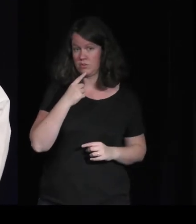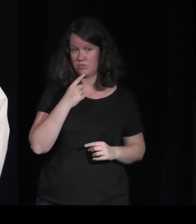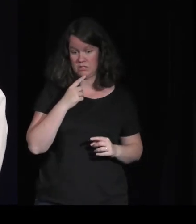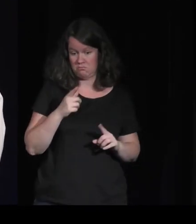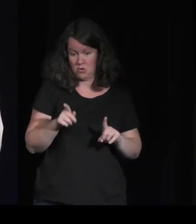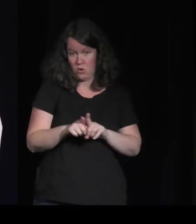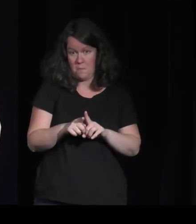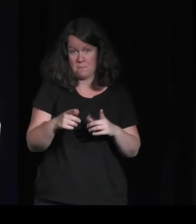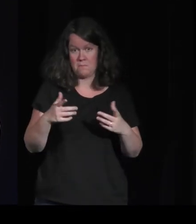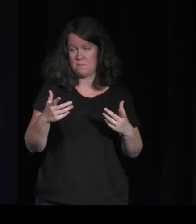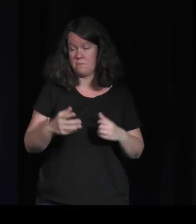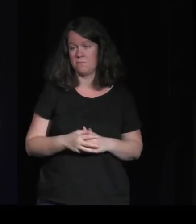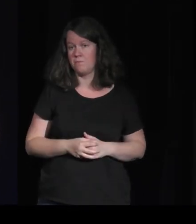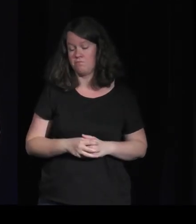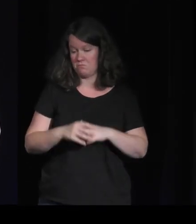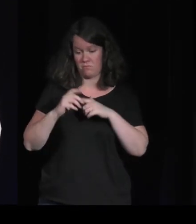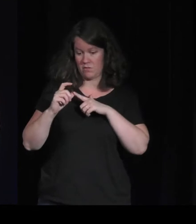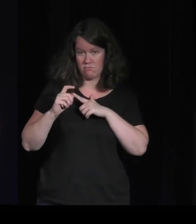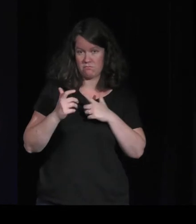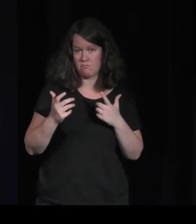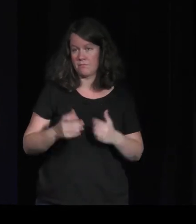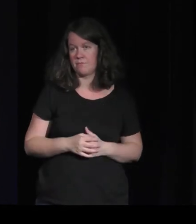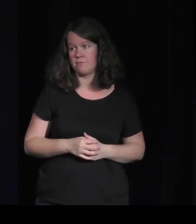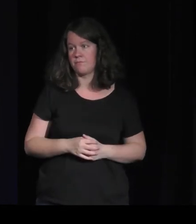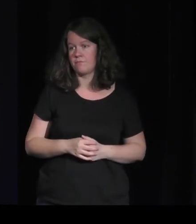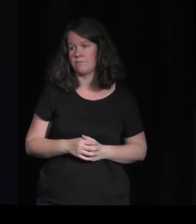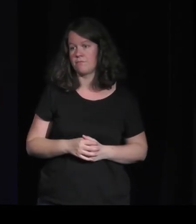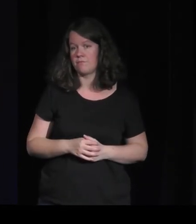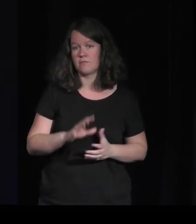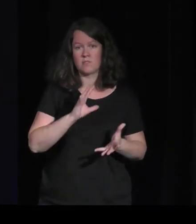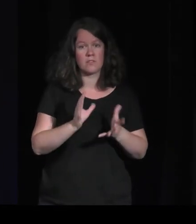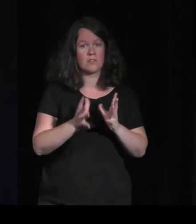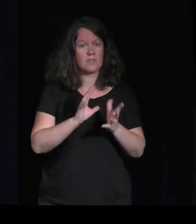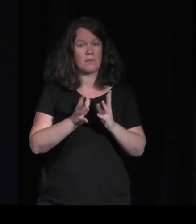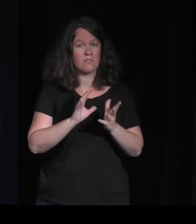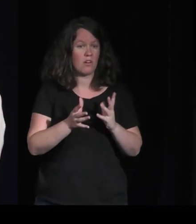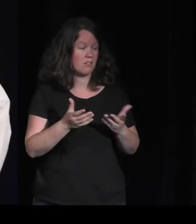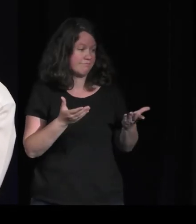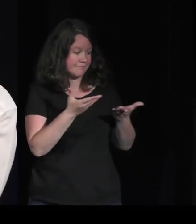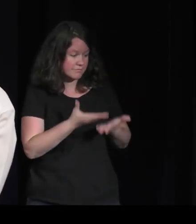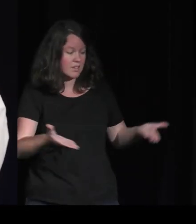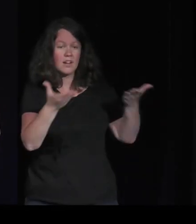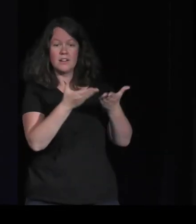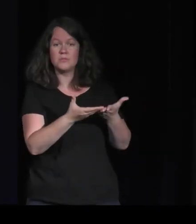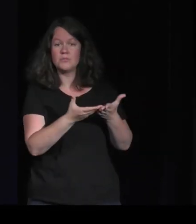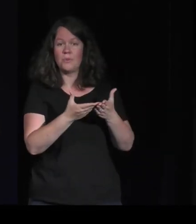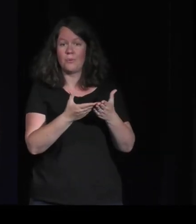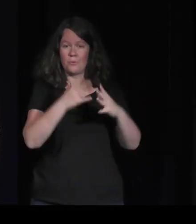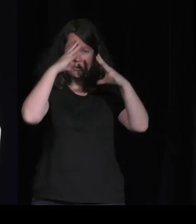parce que c'est la vie, parce qu'on ne joue pas forcément dans des conditions où on est ultra concentré avec un casque sur la tête,